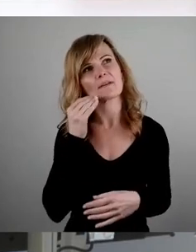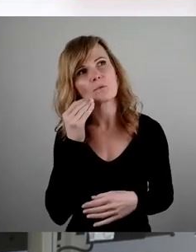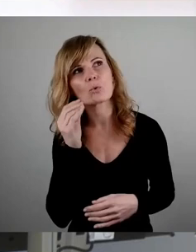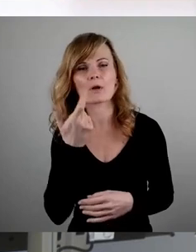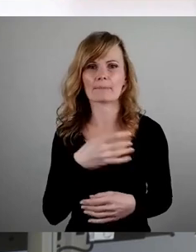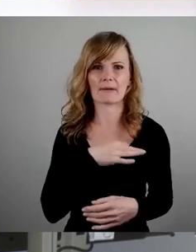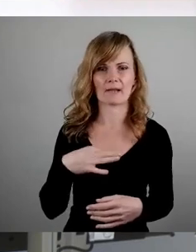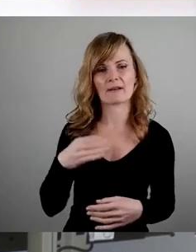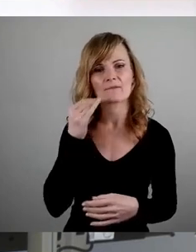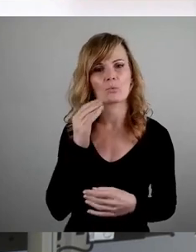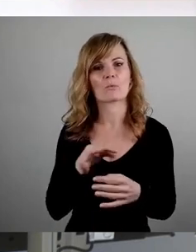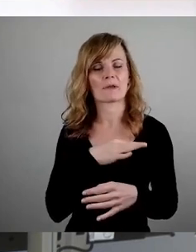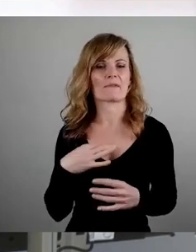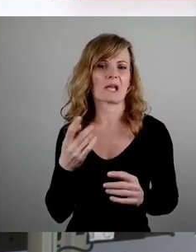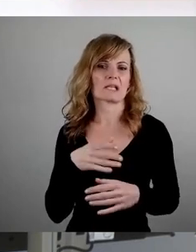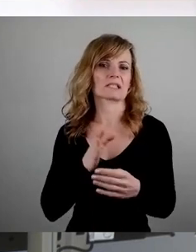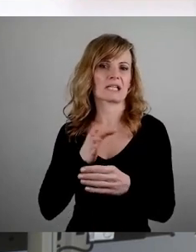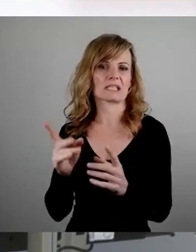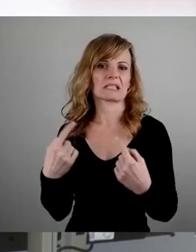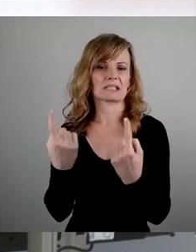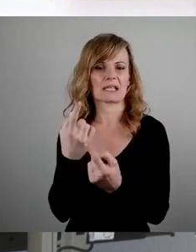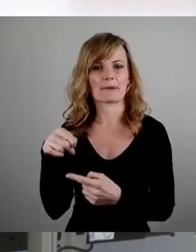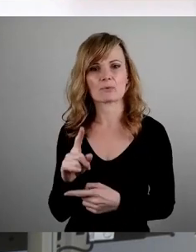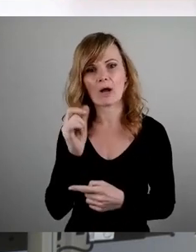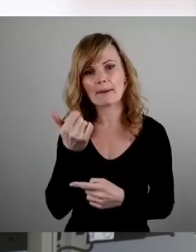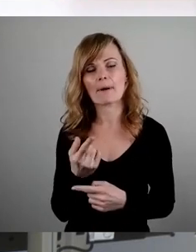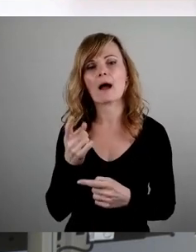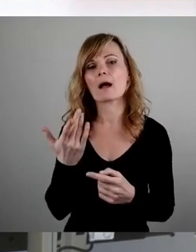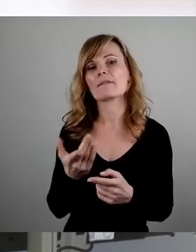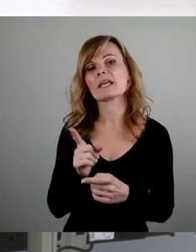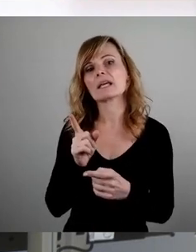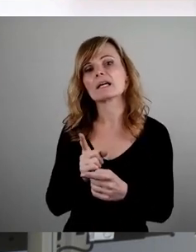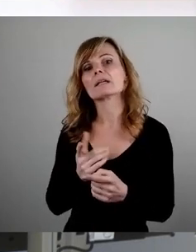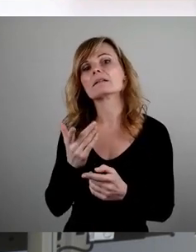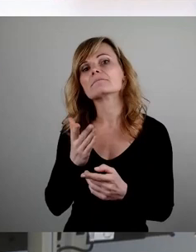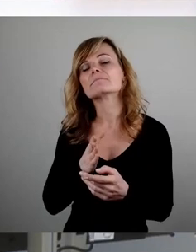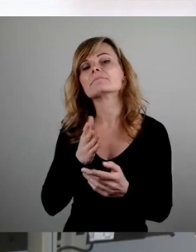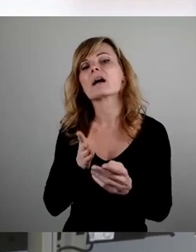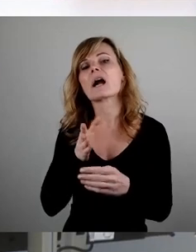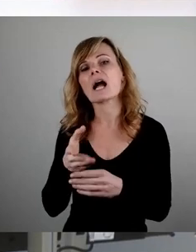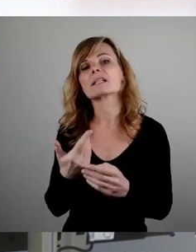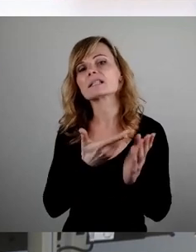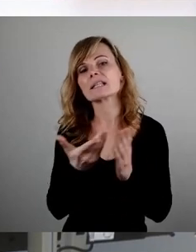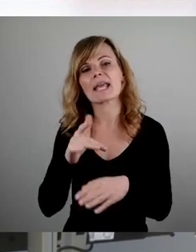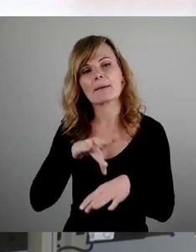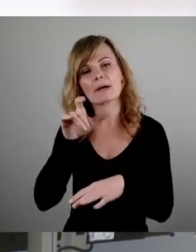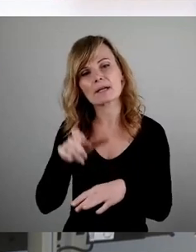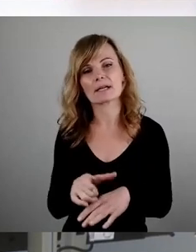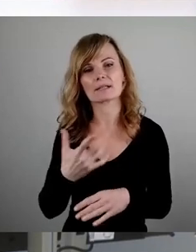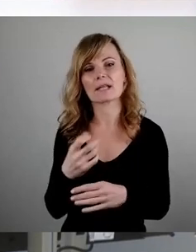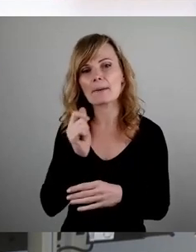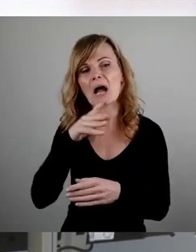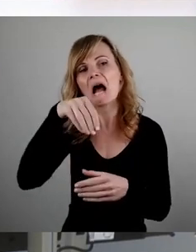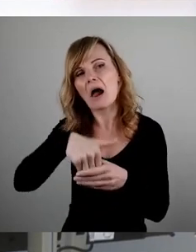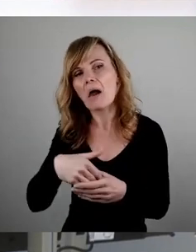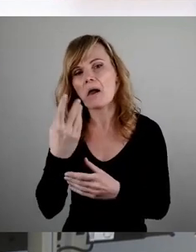Gästezimmer übernachtet, vielleicht die Gastgeberin noch ein paar Insider-Tipps zur eigenen Stadt gibt, die gibt es schon lange nicht mehr. Das,